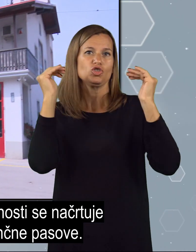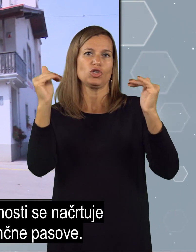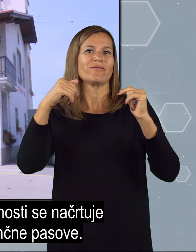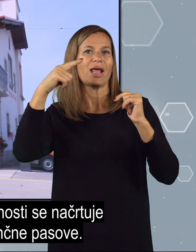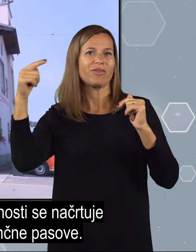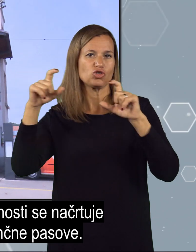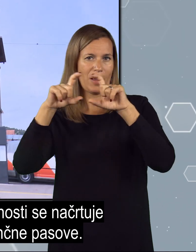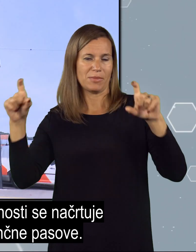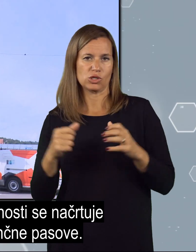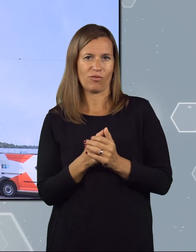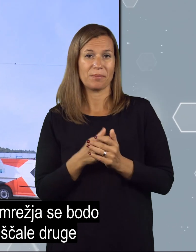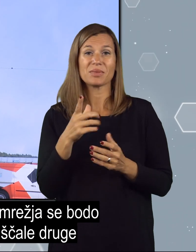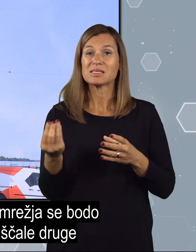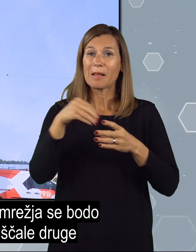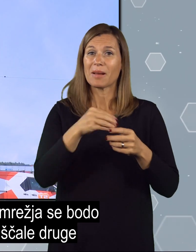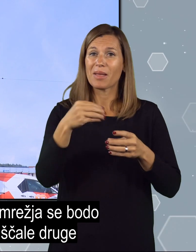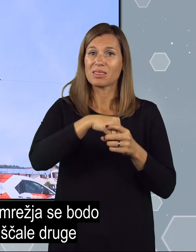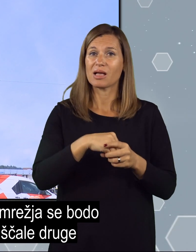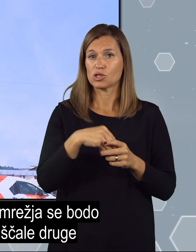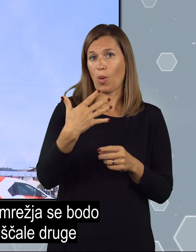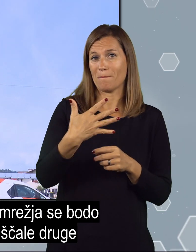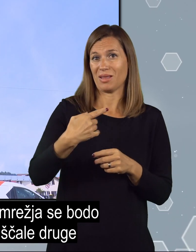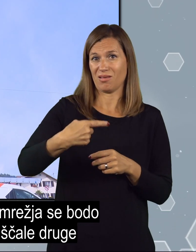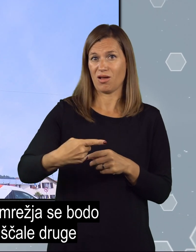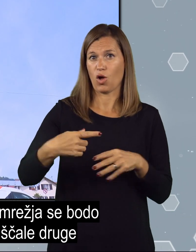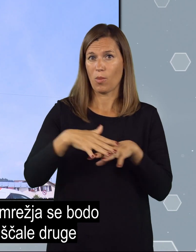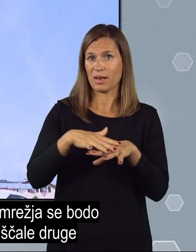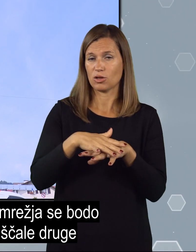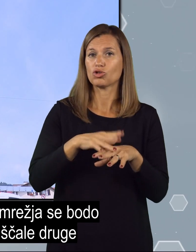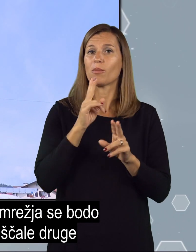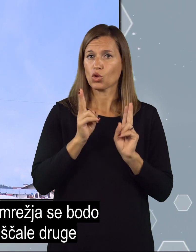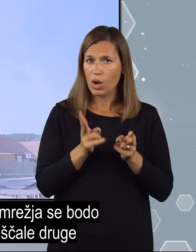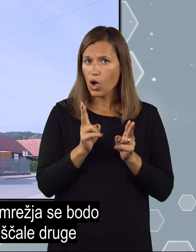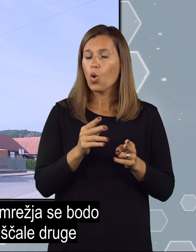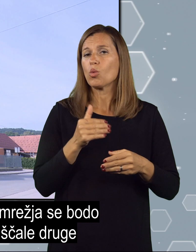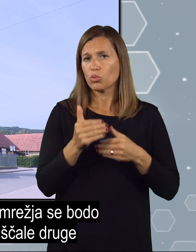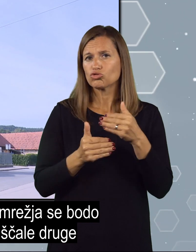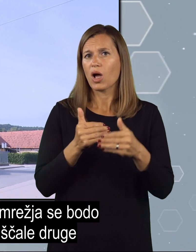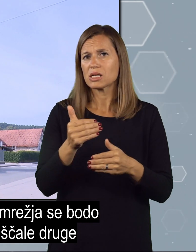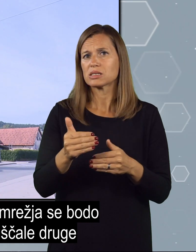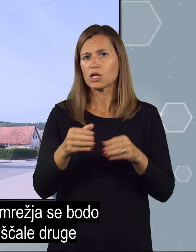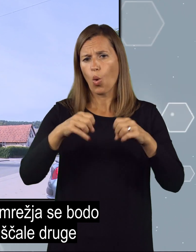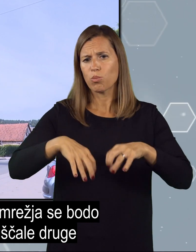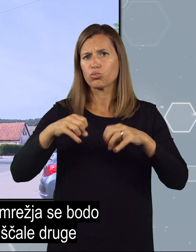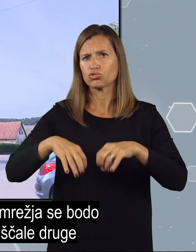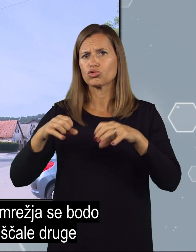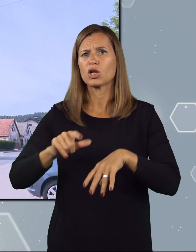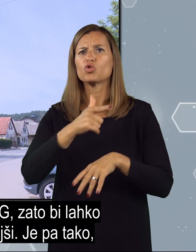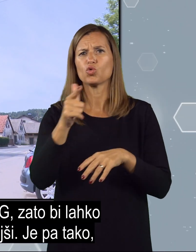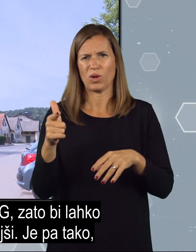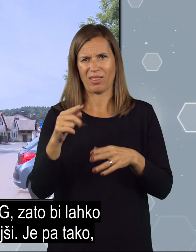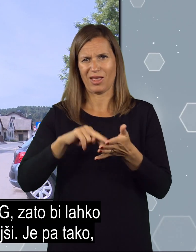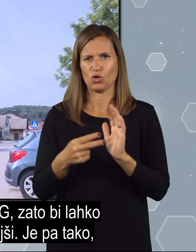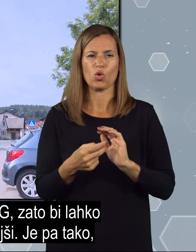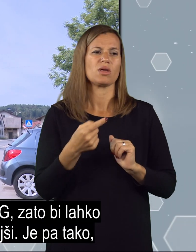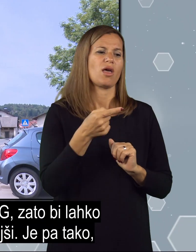pasove. Z implementacijo 5G omrežja se bodo lahko s časoma opuščale druge tehnologije,